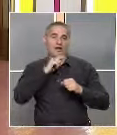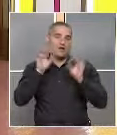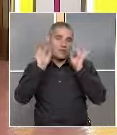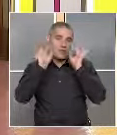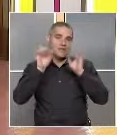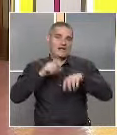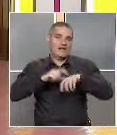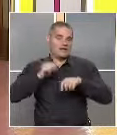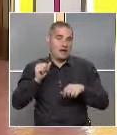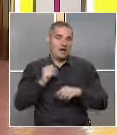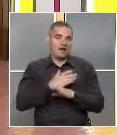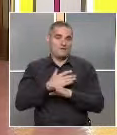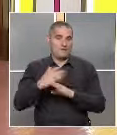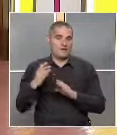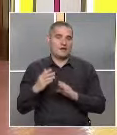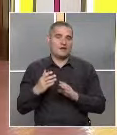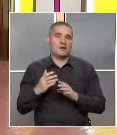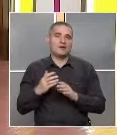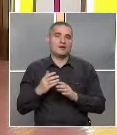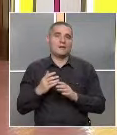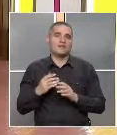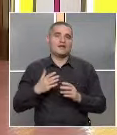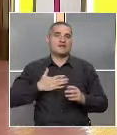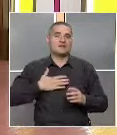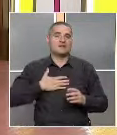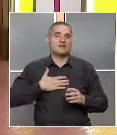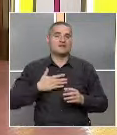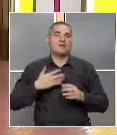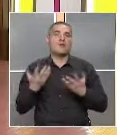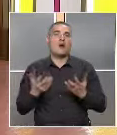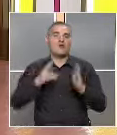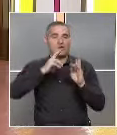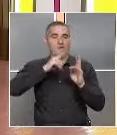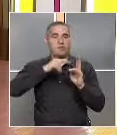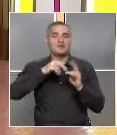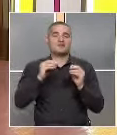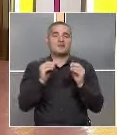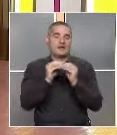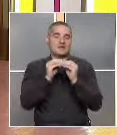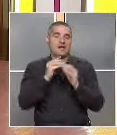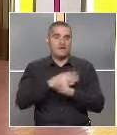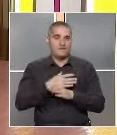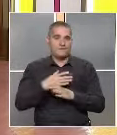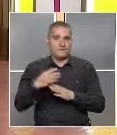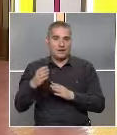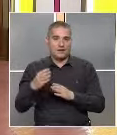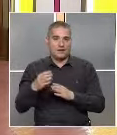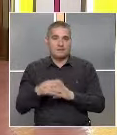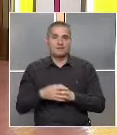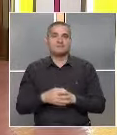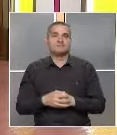Ами, да. Иначе, традицията е, кога се боядисваме яйцата, винаги е да